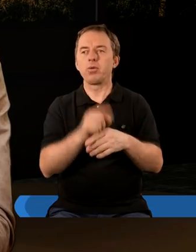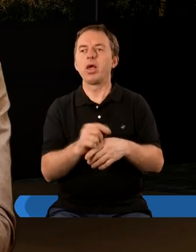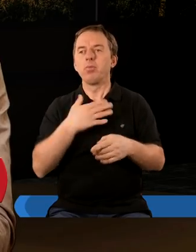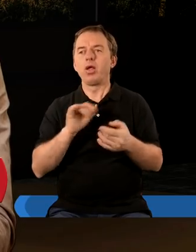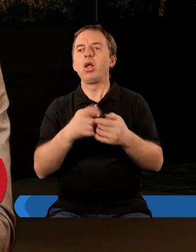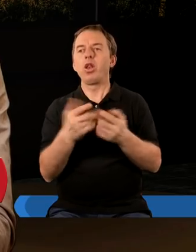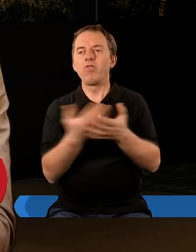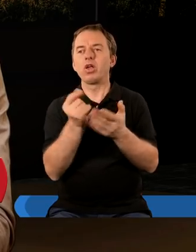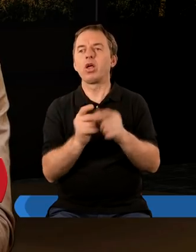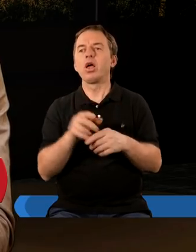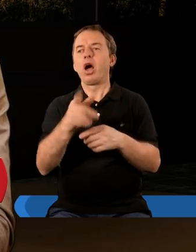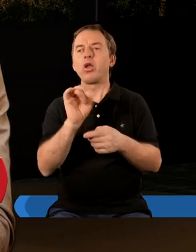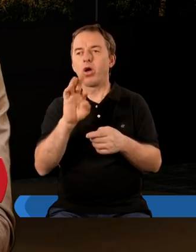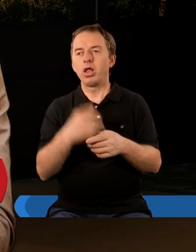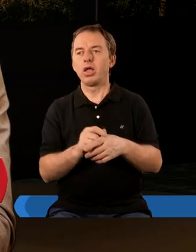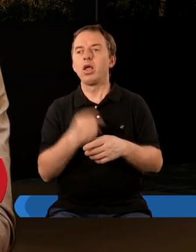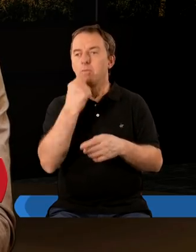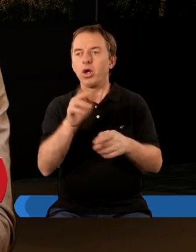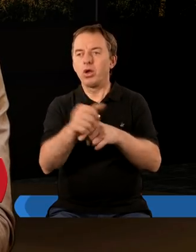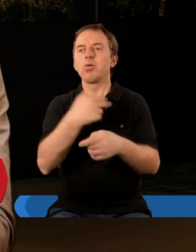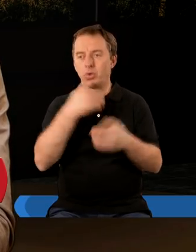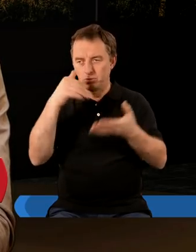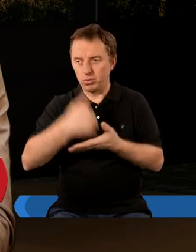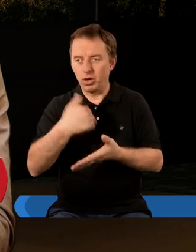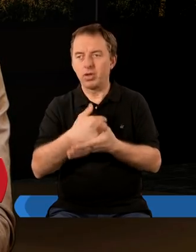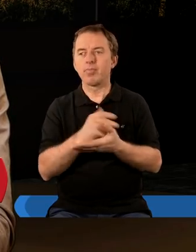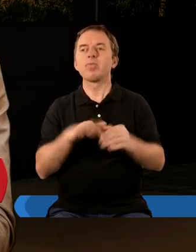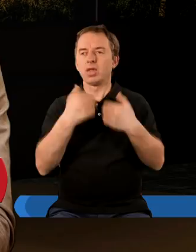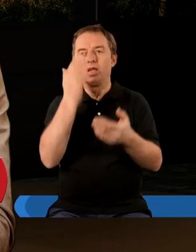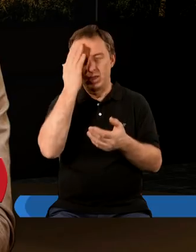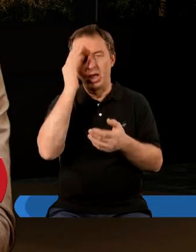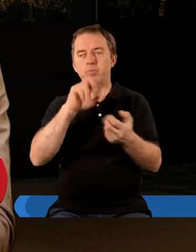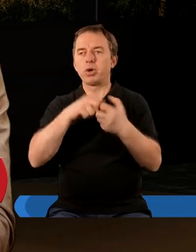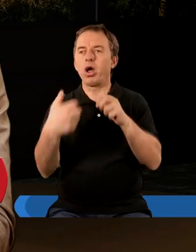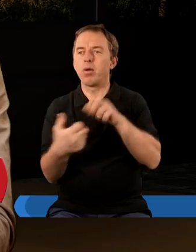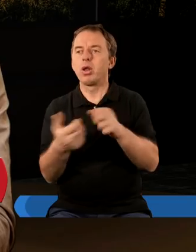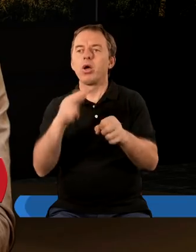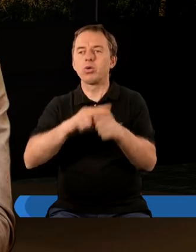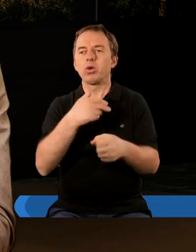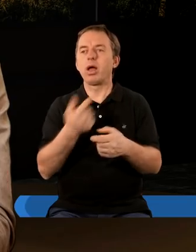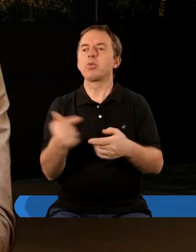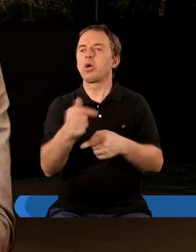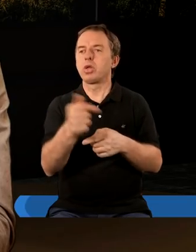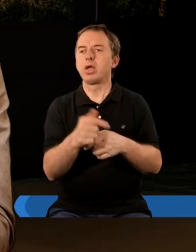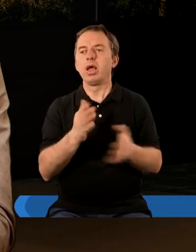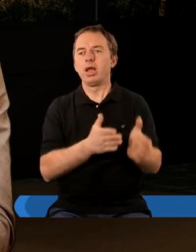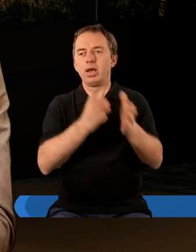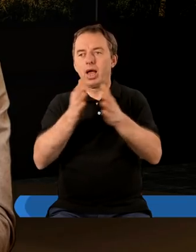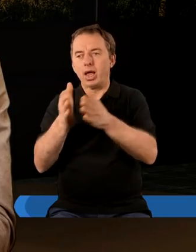ortopedy. Mamy nowotwór, idziemy do onkologa, bo wiemy, że oni nam mogą pomóc, bo się znają na problemy, który nas dotyczy.